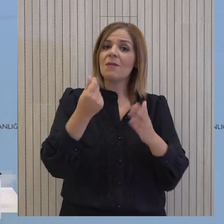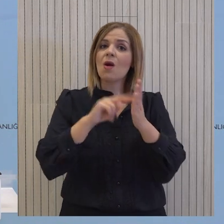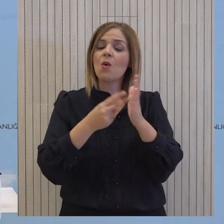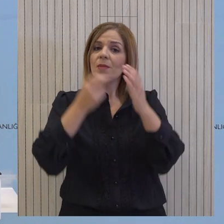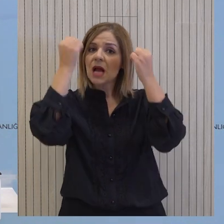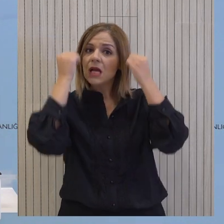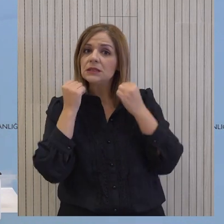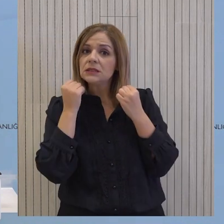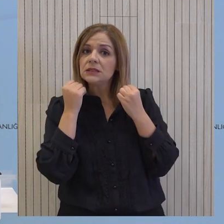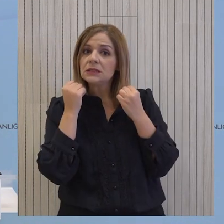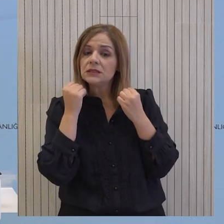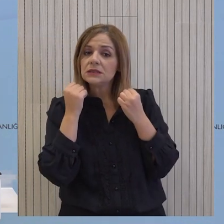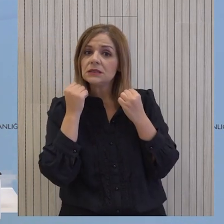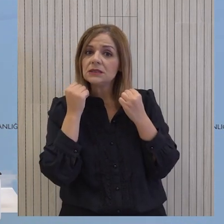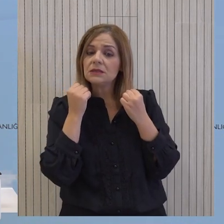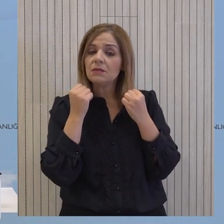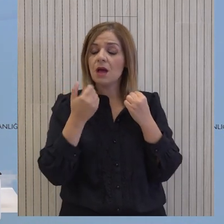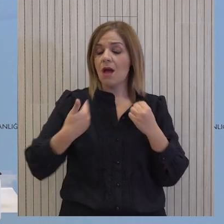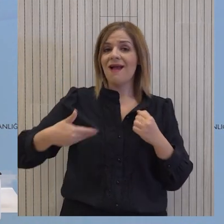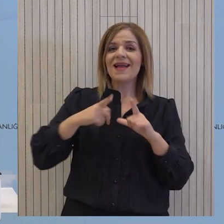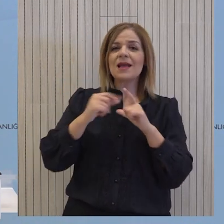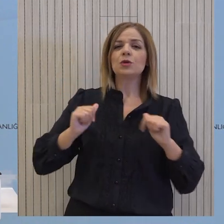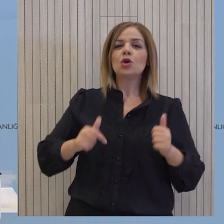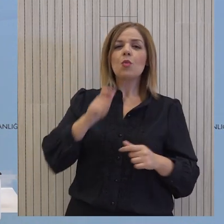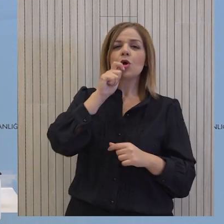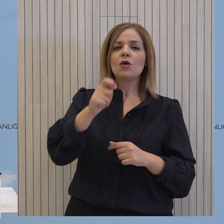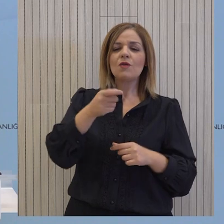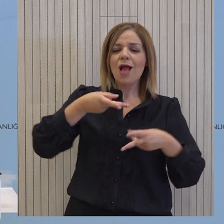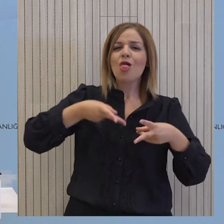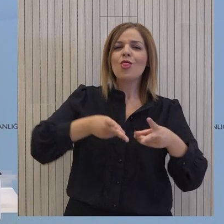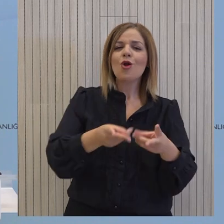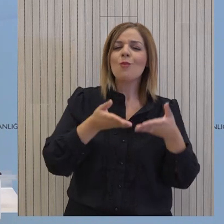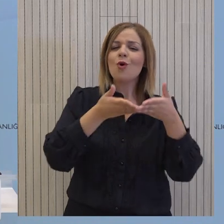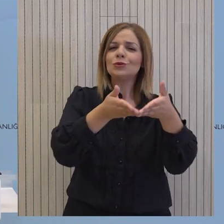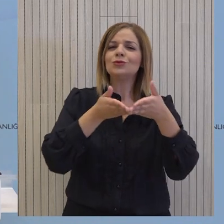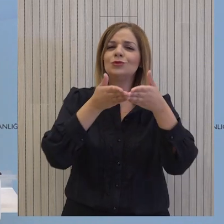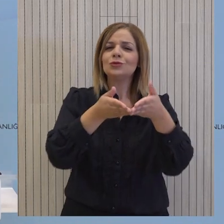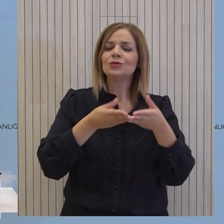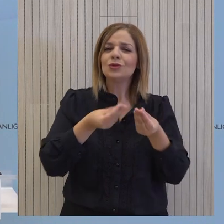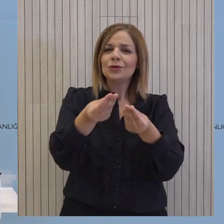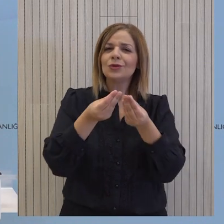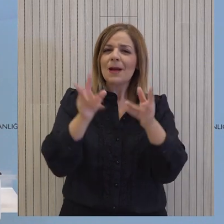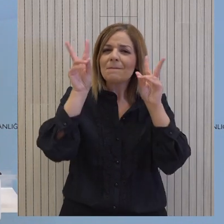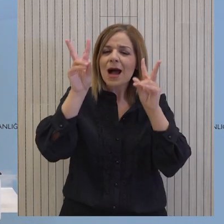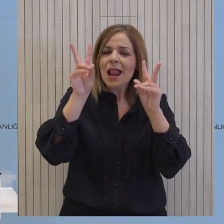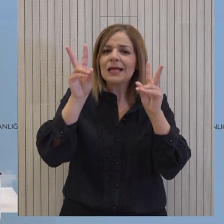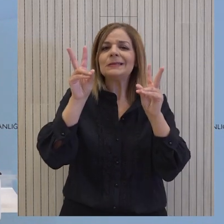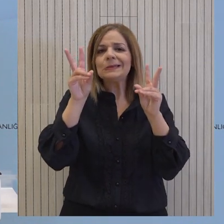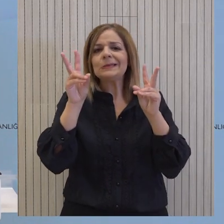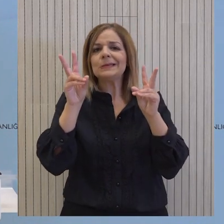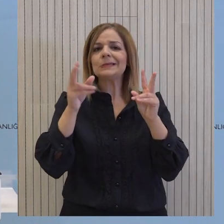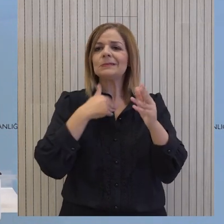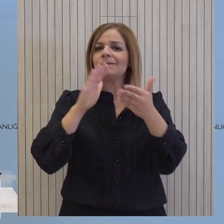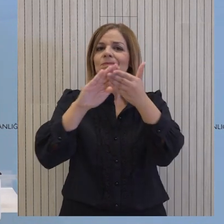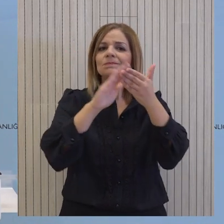επιπτώσεων. Το ζήτημα της πρωτοβουλίας που η Κυπριακή Δημοκρατία έχει παρουσιάσει, εξακολουθεί να βρίσκεται στις